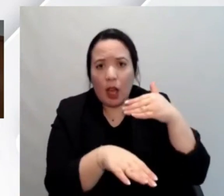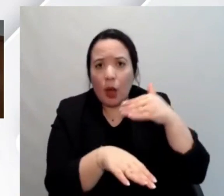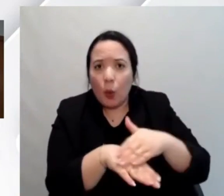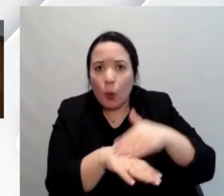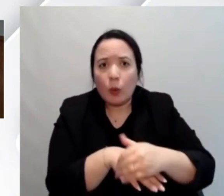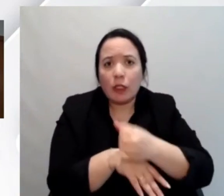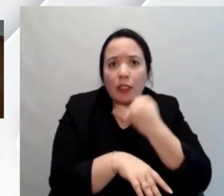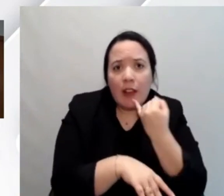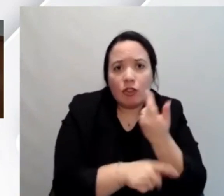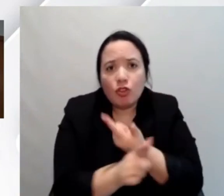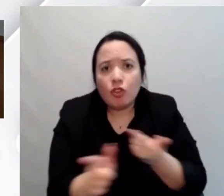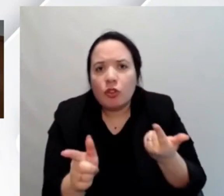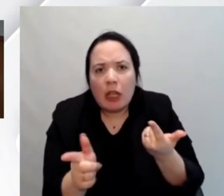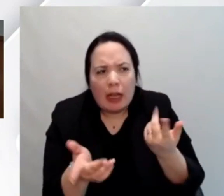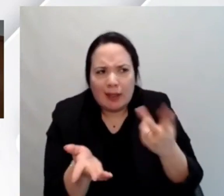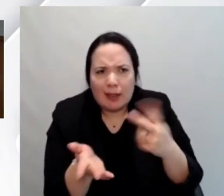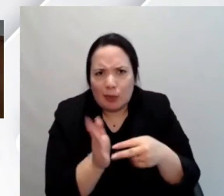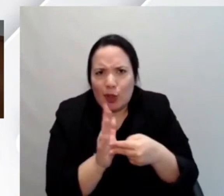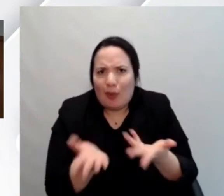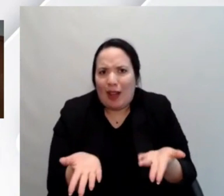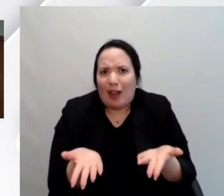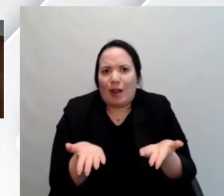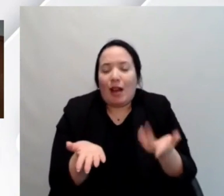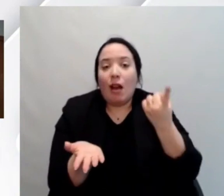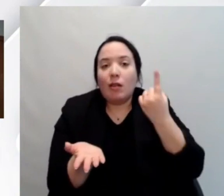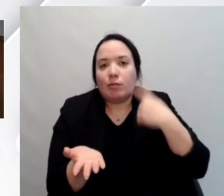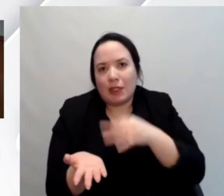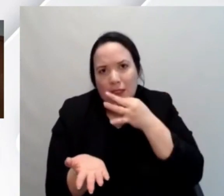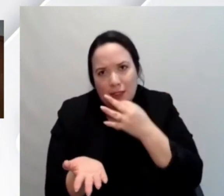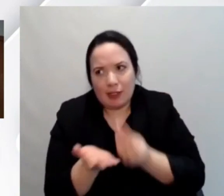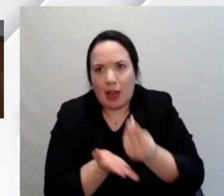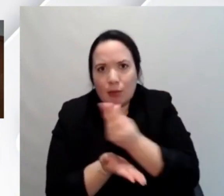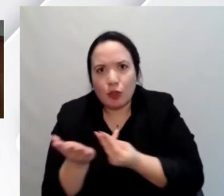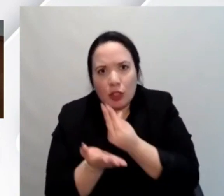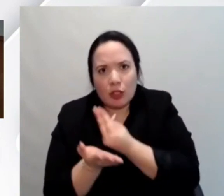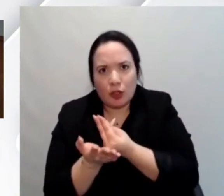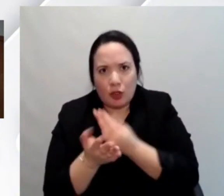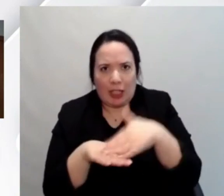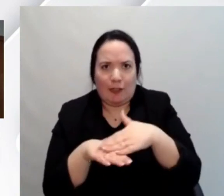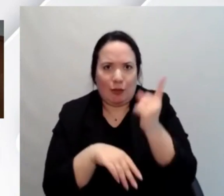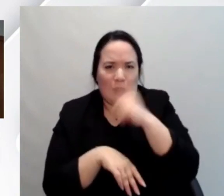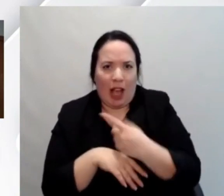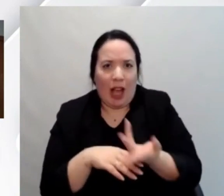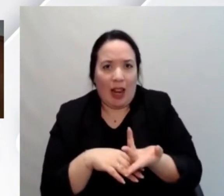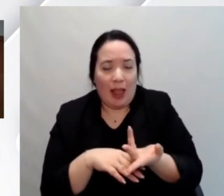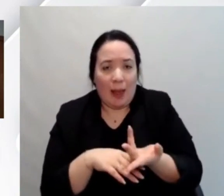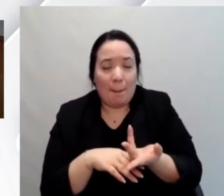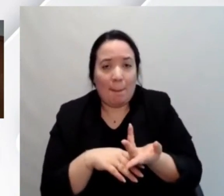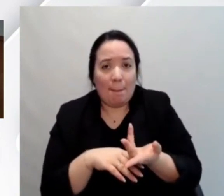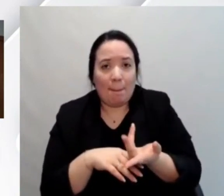ovviamente vorrà dire che abbiamo fatto un cattivo servizio in qualche misura